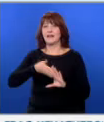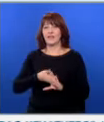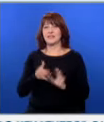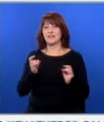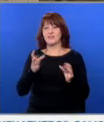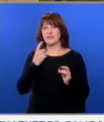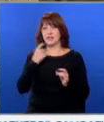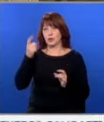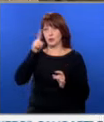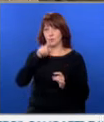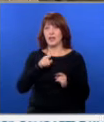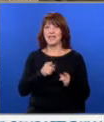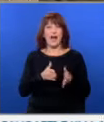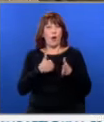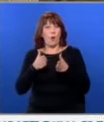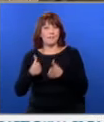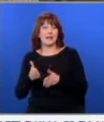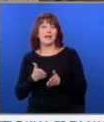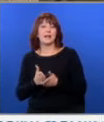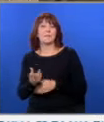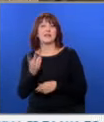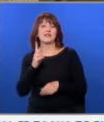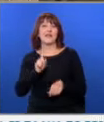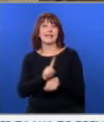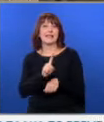следващата година. Тя беше отменена през 2011.